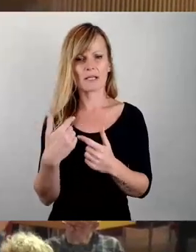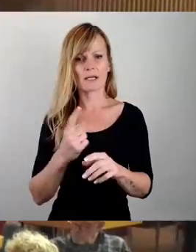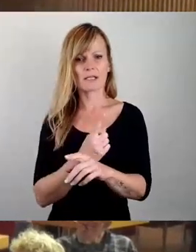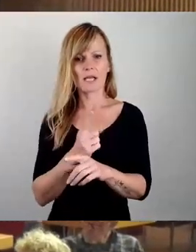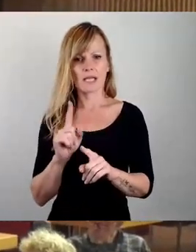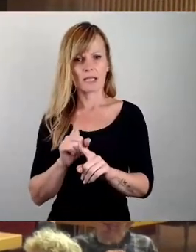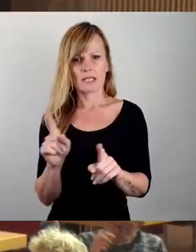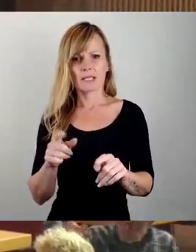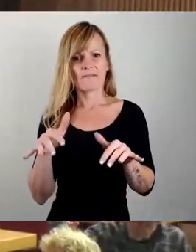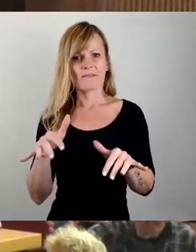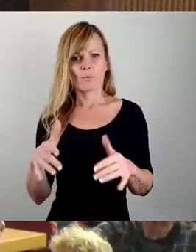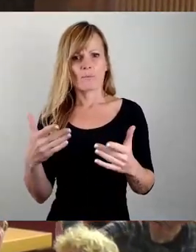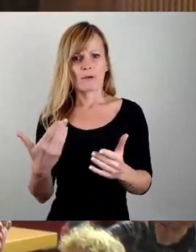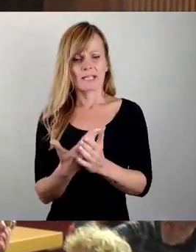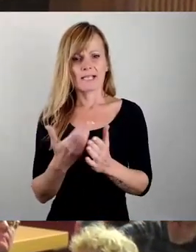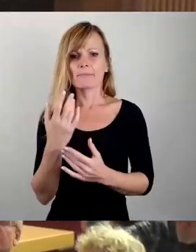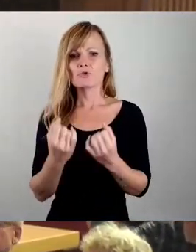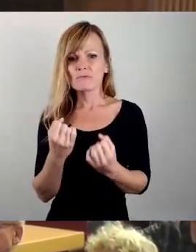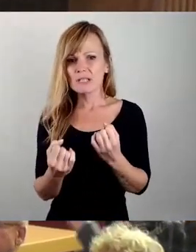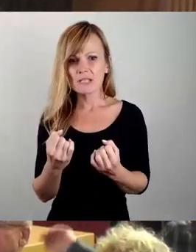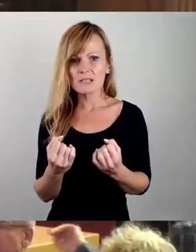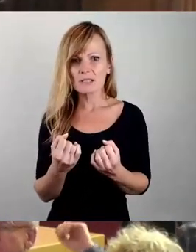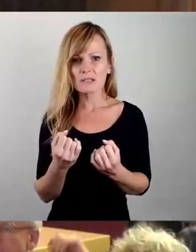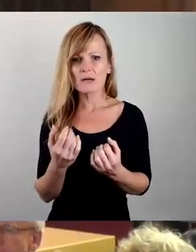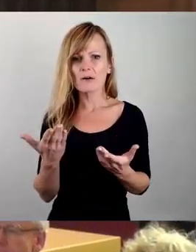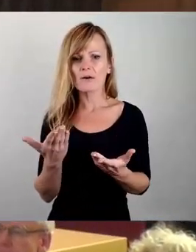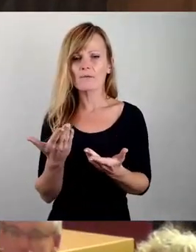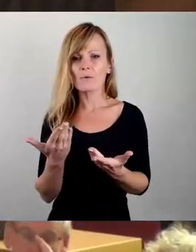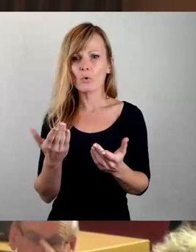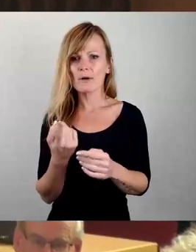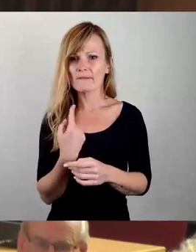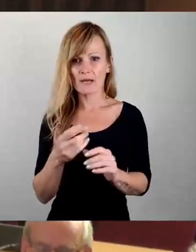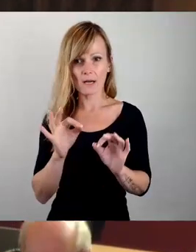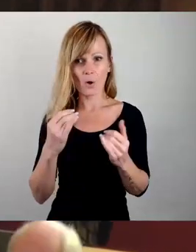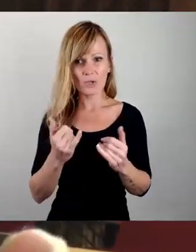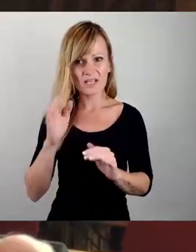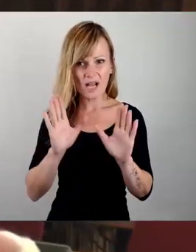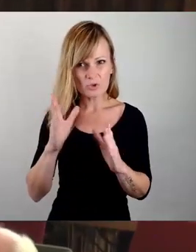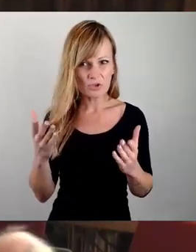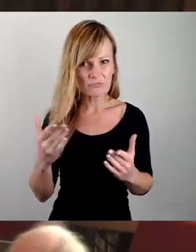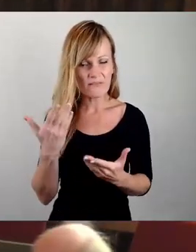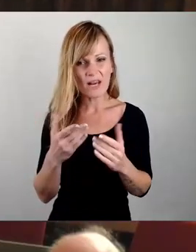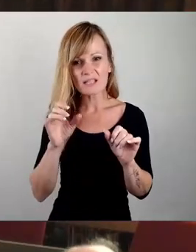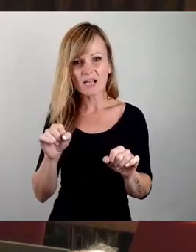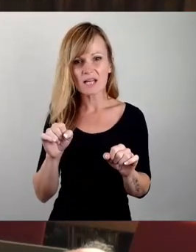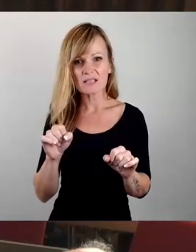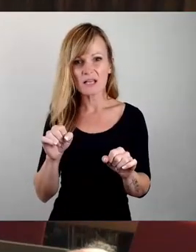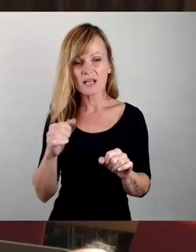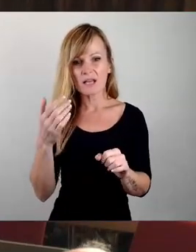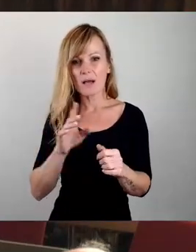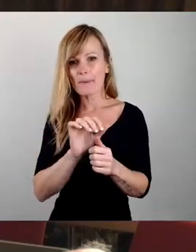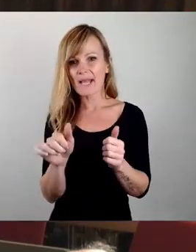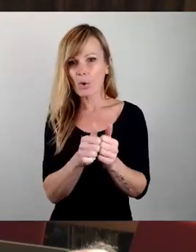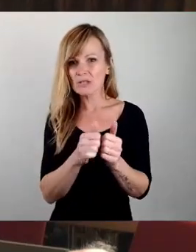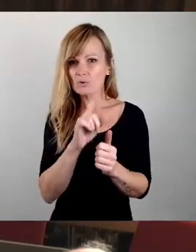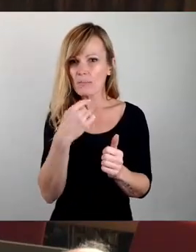etwas schwierig macht, zu wissen, worüber wir konkret abstimmen. Also vielleicht kann Herr Beigordneten mal was sagen, ob irgendwie